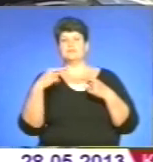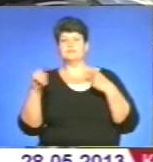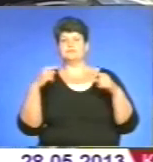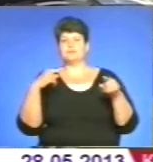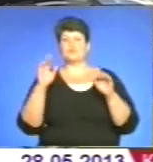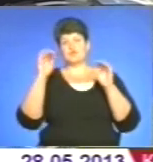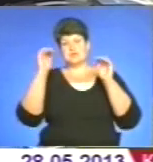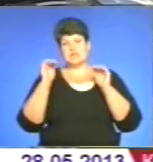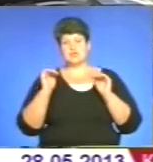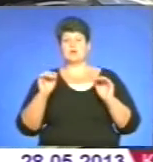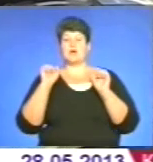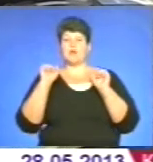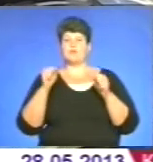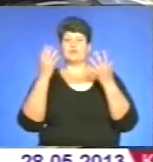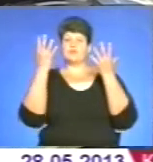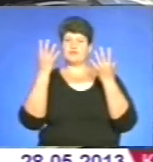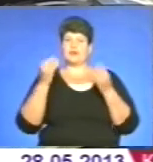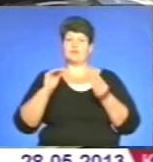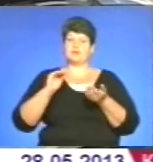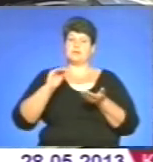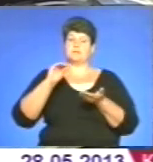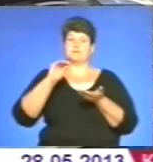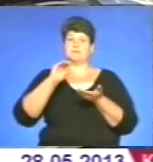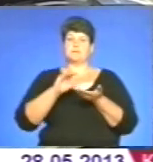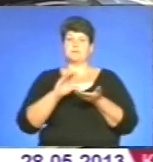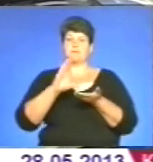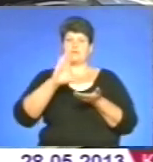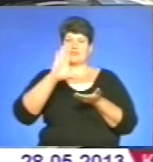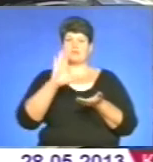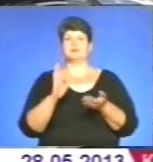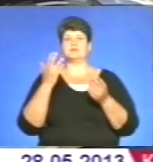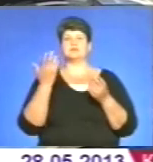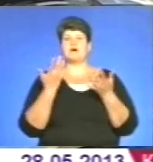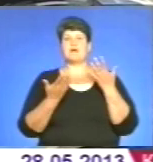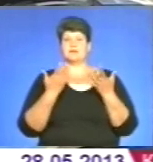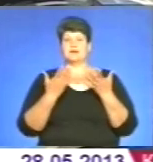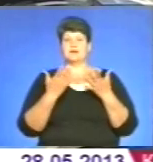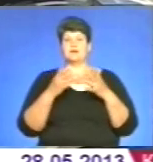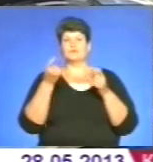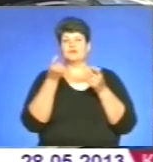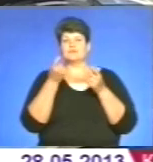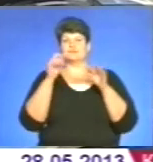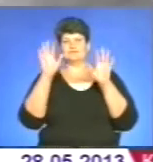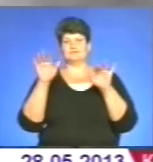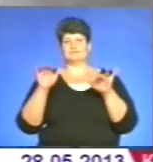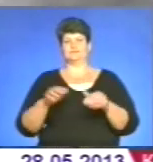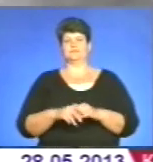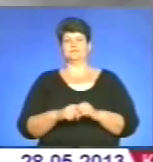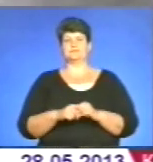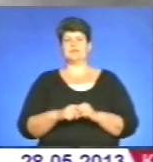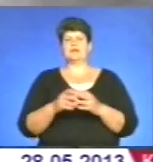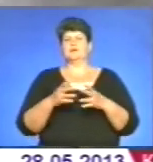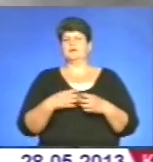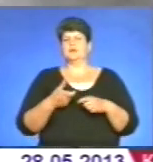знизитися. А в деньні години вони будуть, звичайно, підніматися, але випадатимуть короткочасні дощі. Найбільше